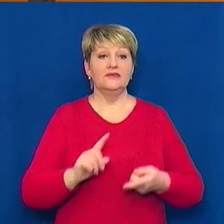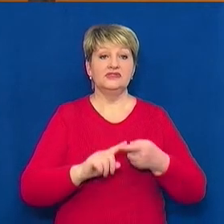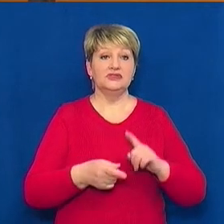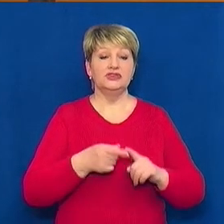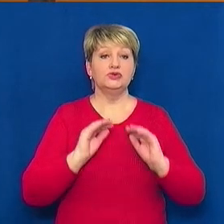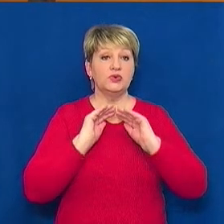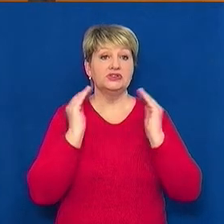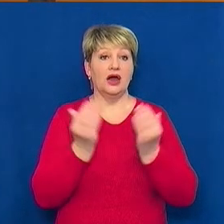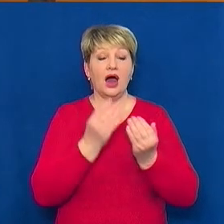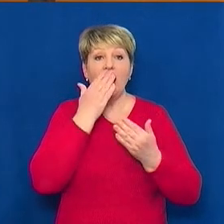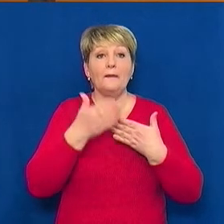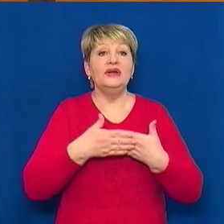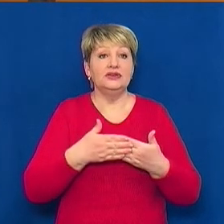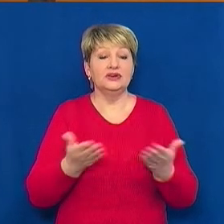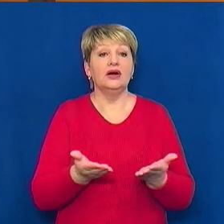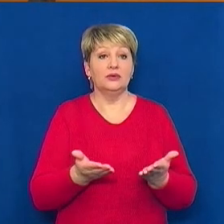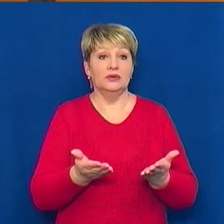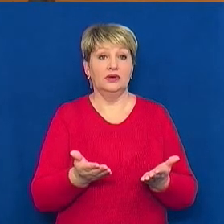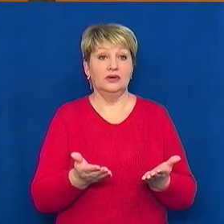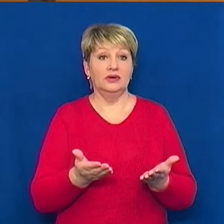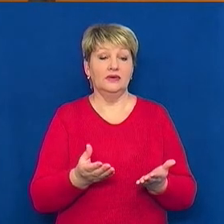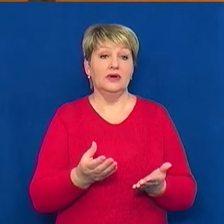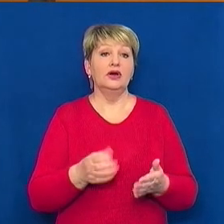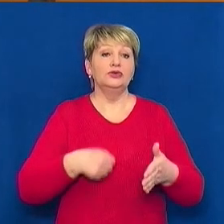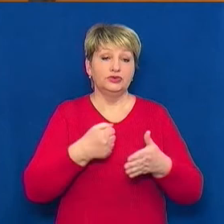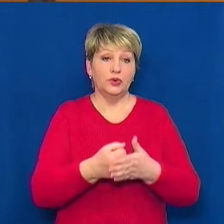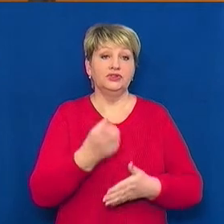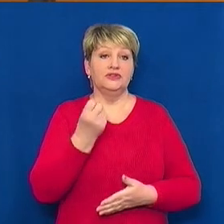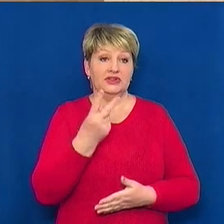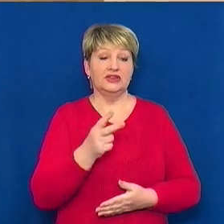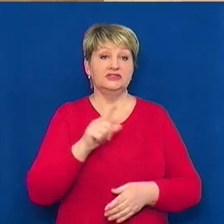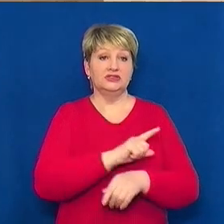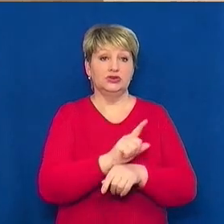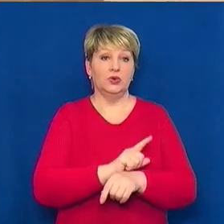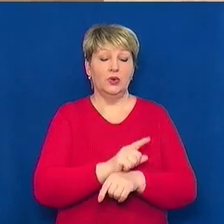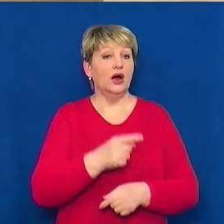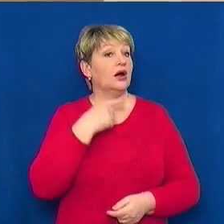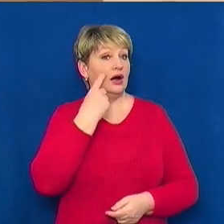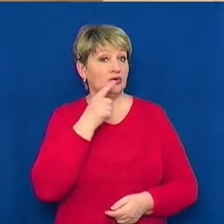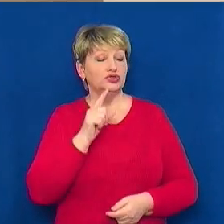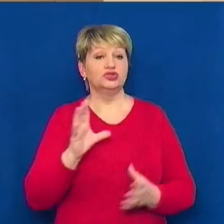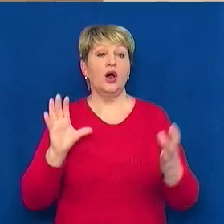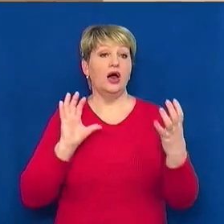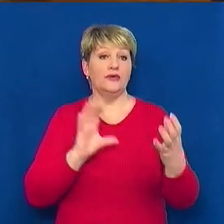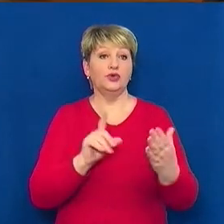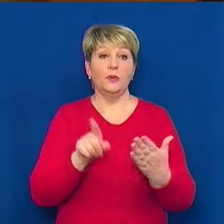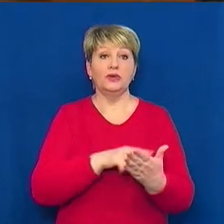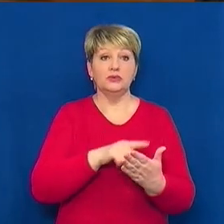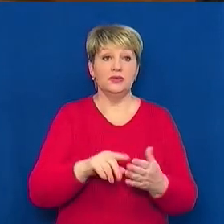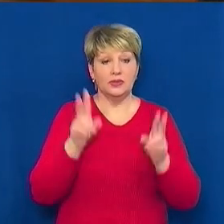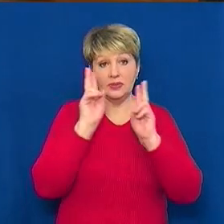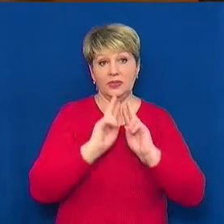А в ближайшій? Взагалі немає, з 12-ї години відправлений. Каже, що автобуси відмінили, не знав.